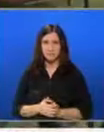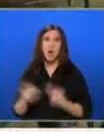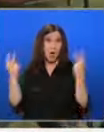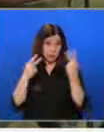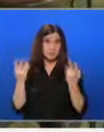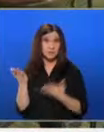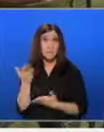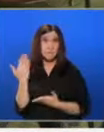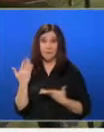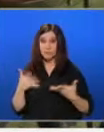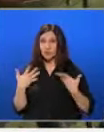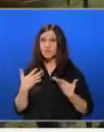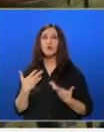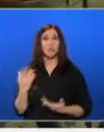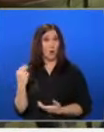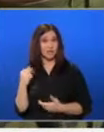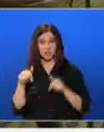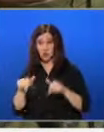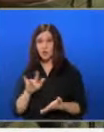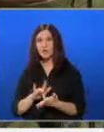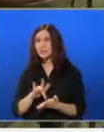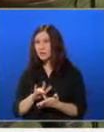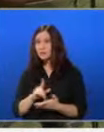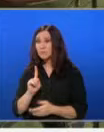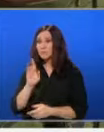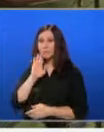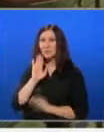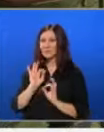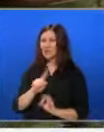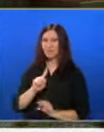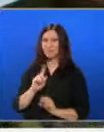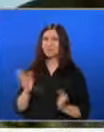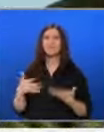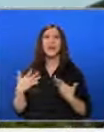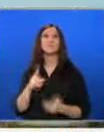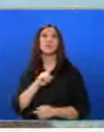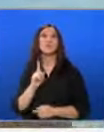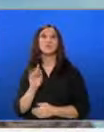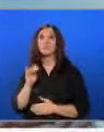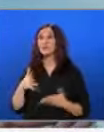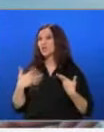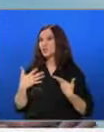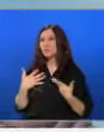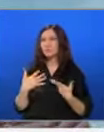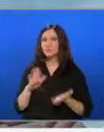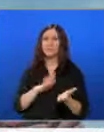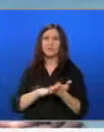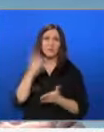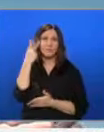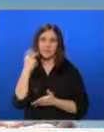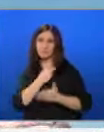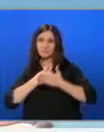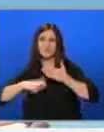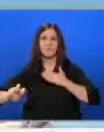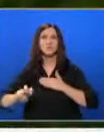Разбира се, че бяхме щастливи, когато ни казаха, че тук е центъра. Но баща ми така и не се зарадва. Не може да е щастлив от факта, че британците напуснаха